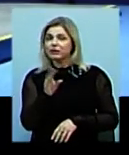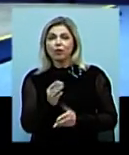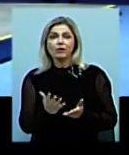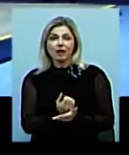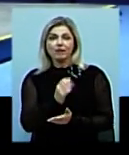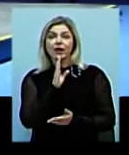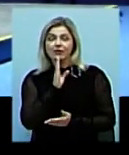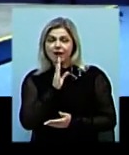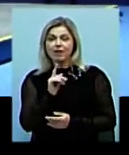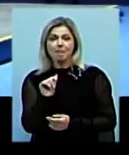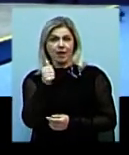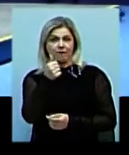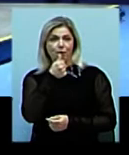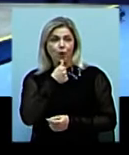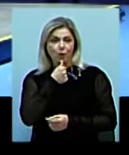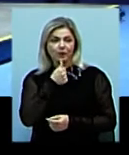спортсменці з першої спроби.